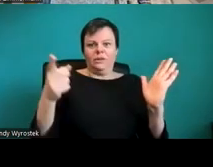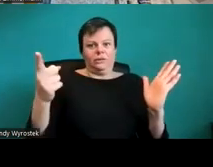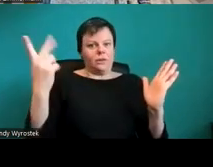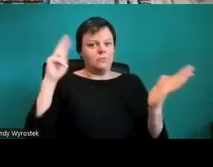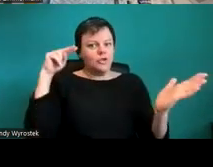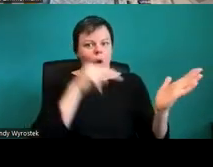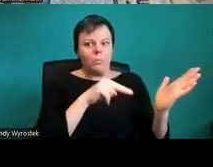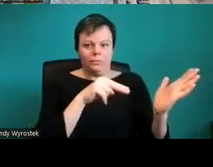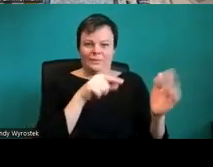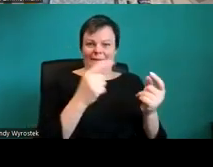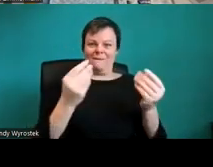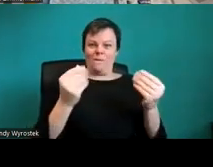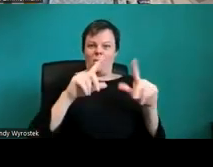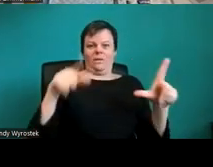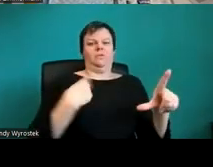Folie.